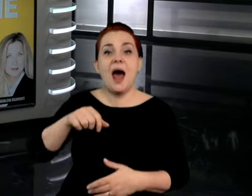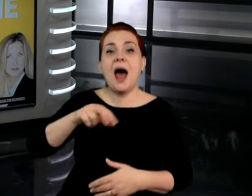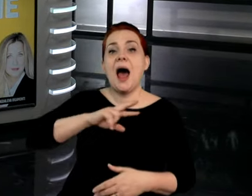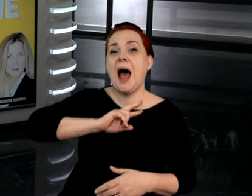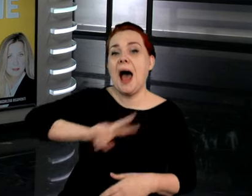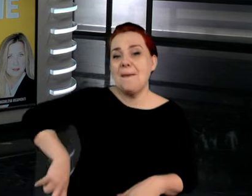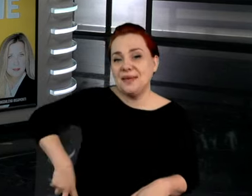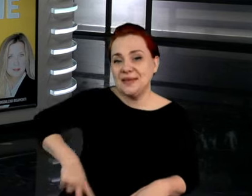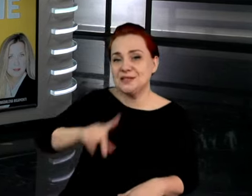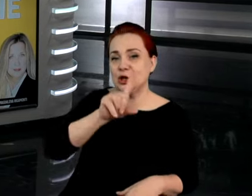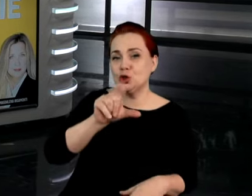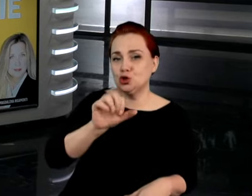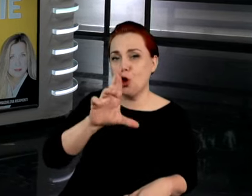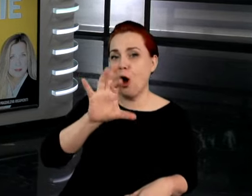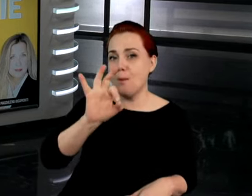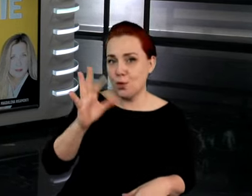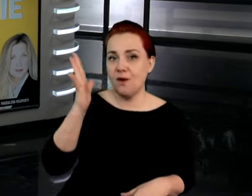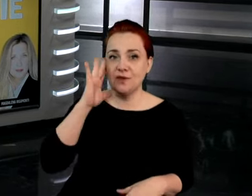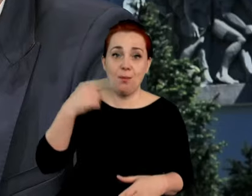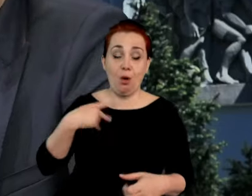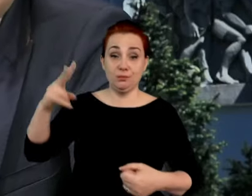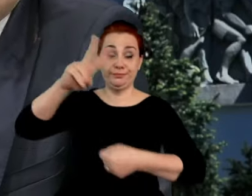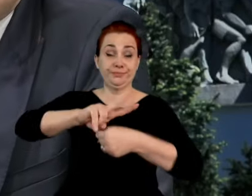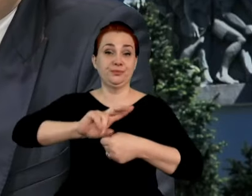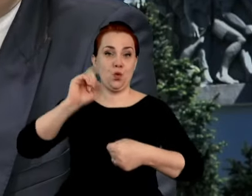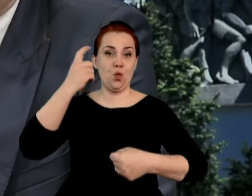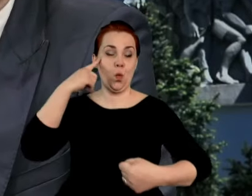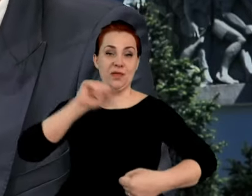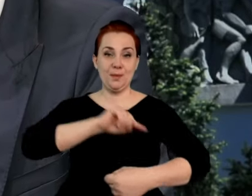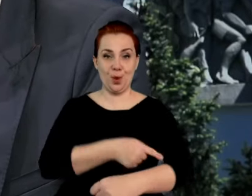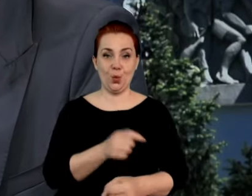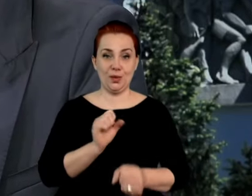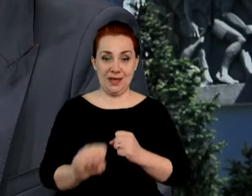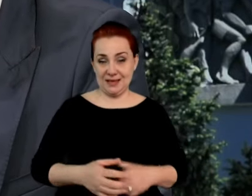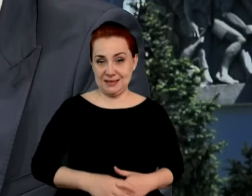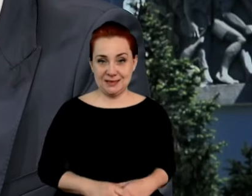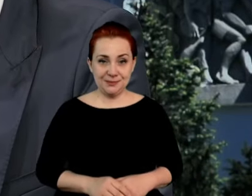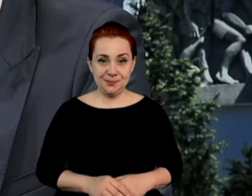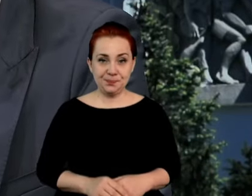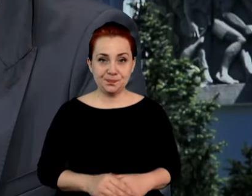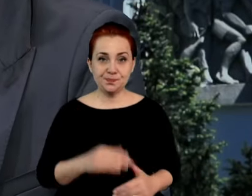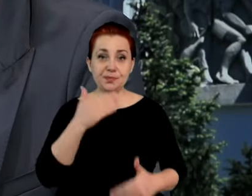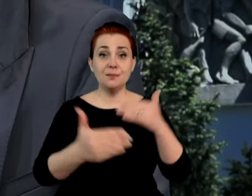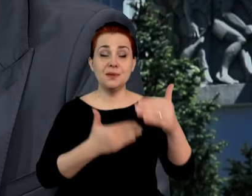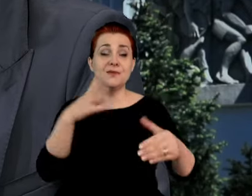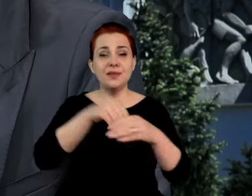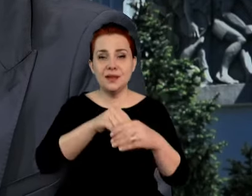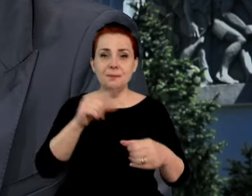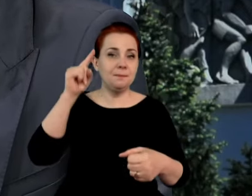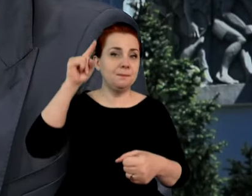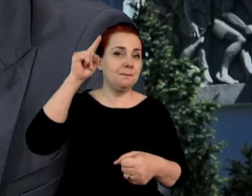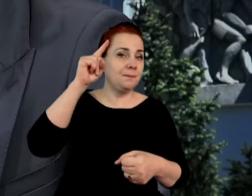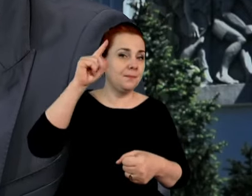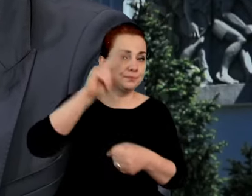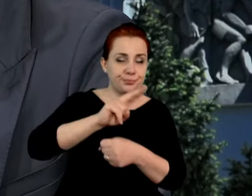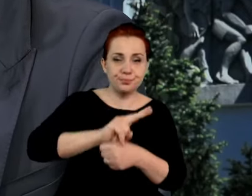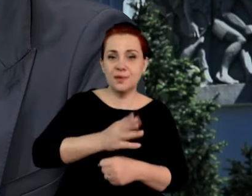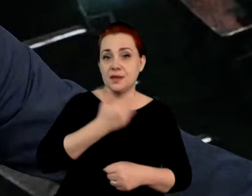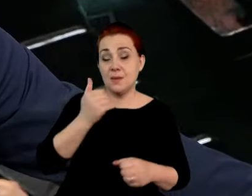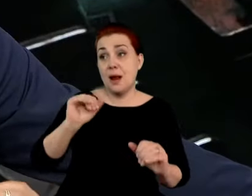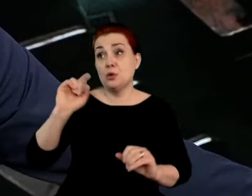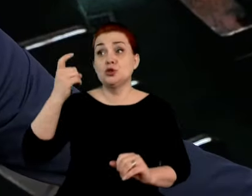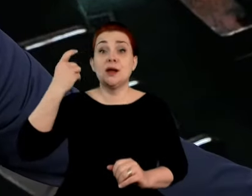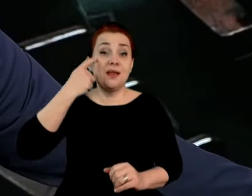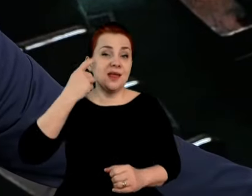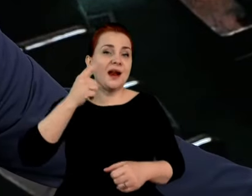Być może wie, no bo jest nadzorującym prokuratorem generalnym. Znaczy, postępowania pewnie bezpośrednio nie nadzoruje, ale jako prokurator generalny być może ma tą wiedzę.